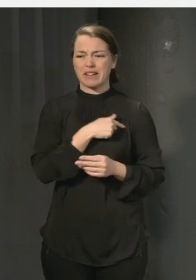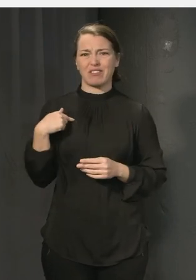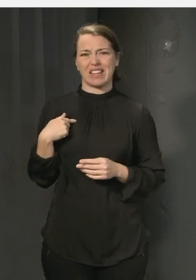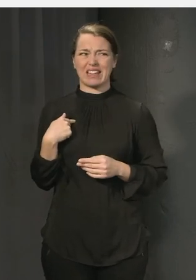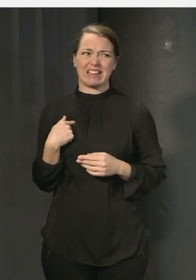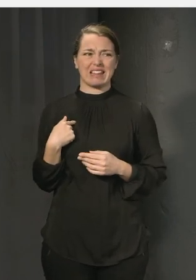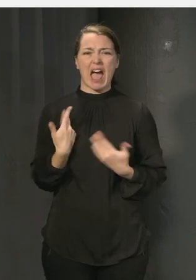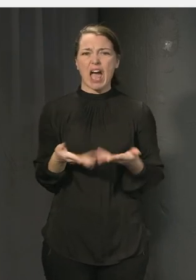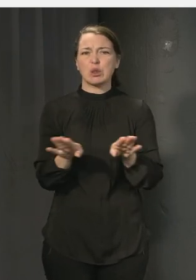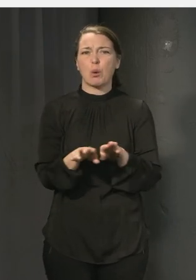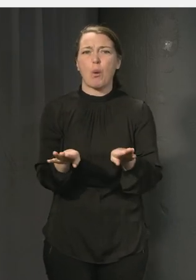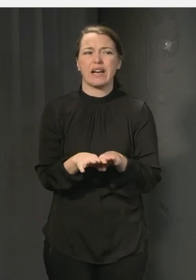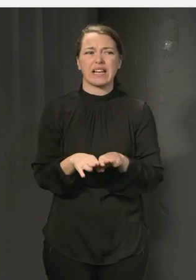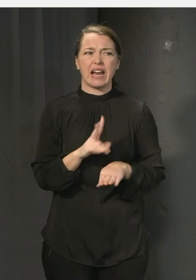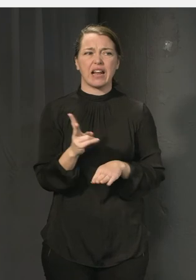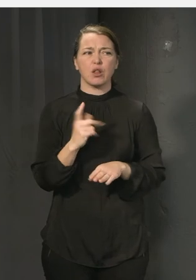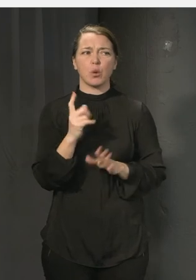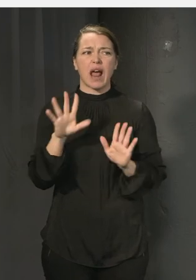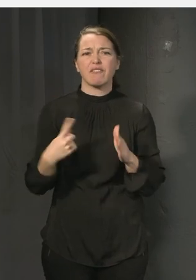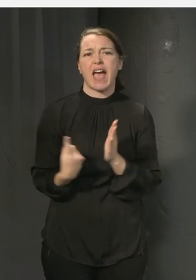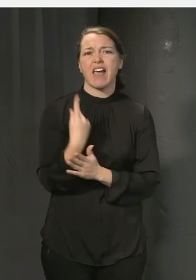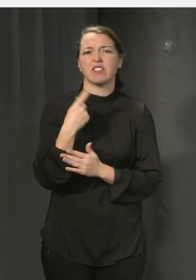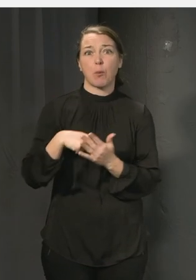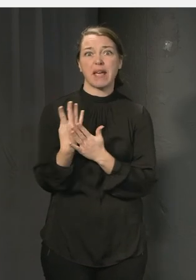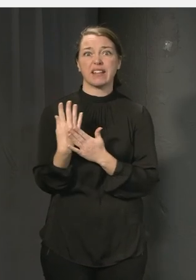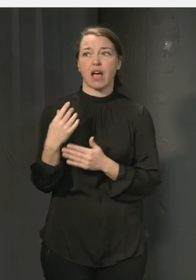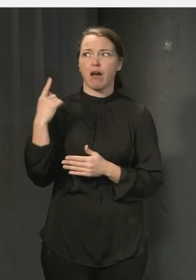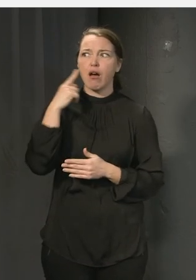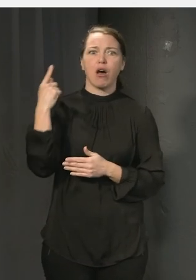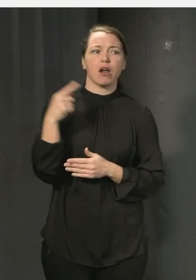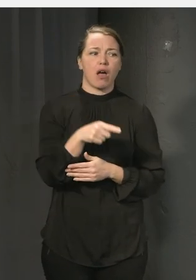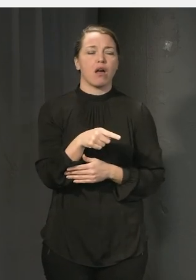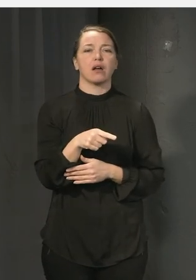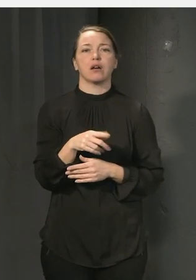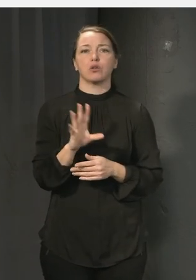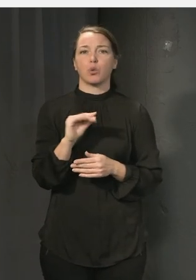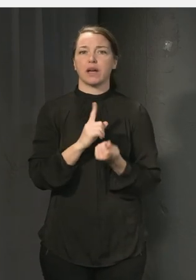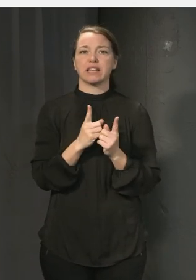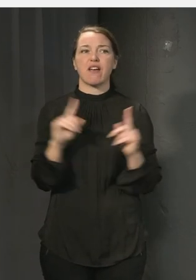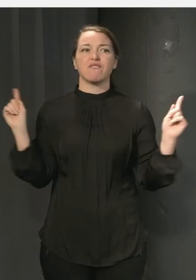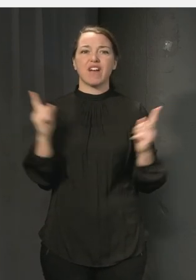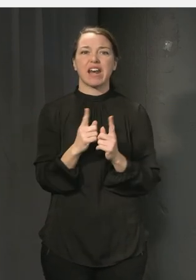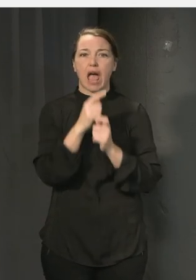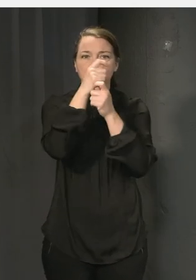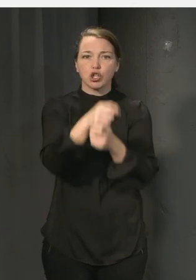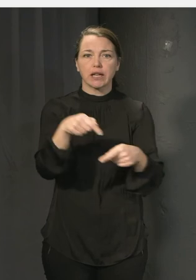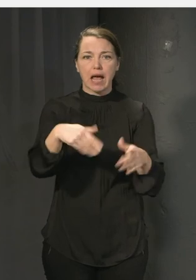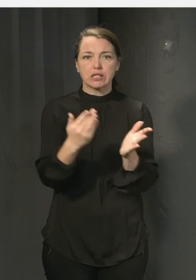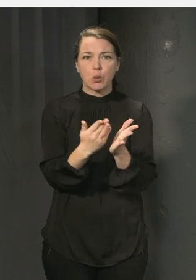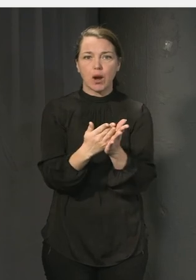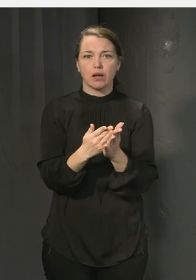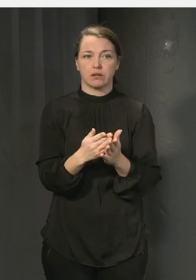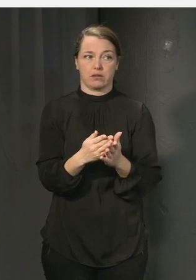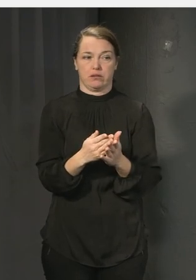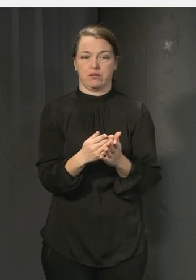dåliga på det eller kanske något som media plockar upp eller kanske någonting som påverkar hur många som dröker sig till den här skolan så har nästan blivit en bakbunden